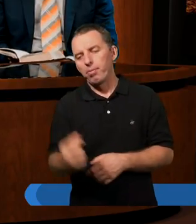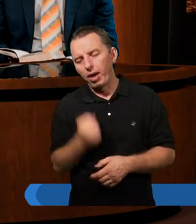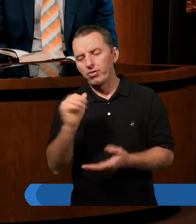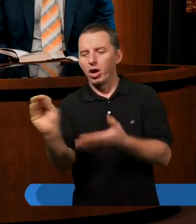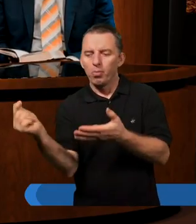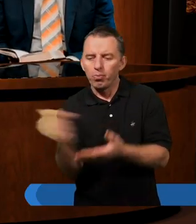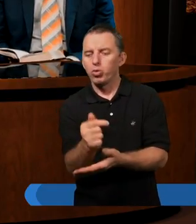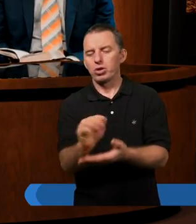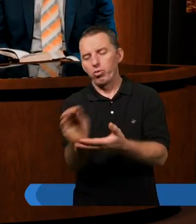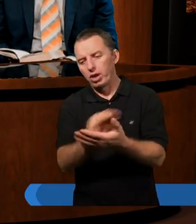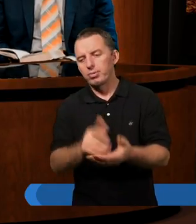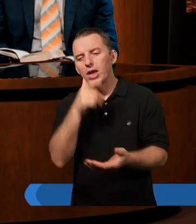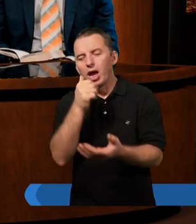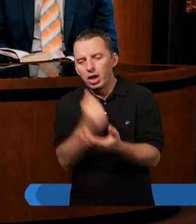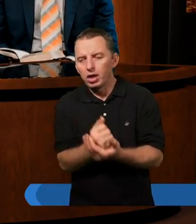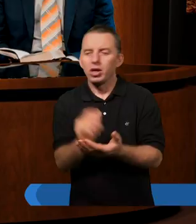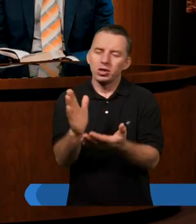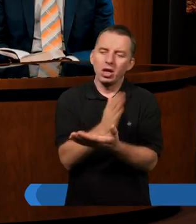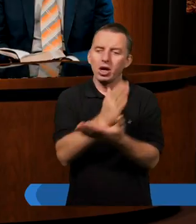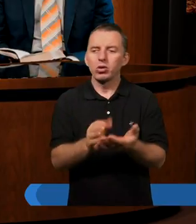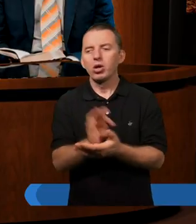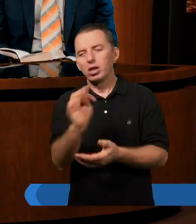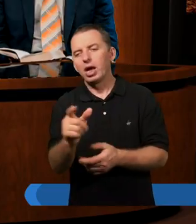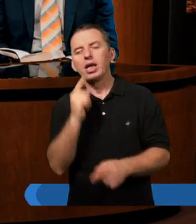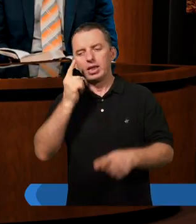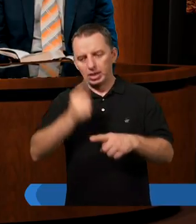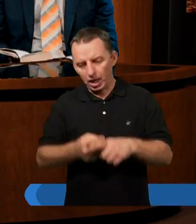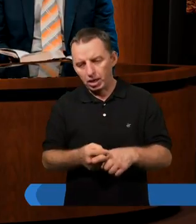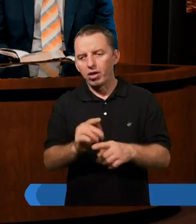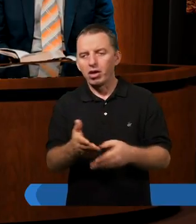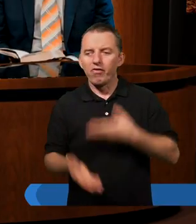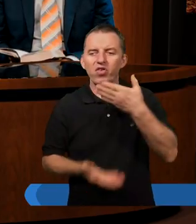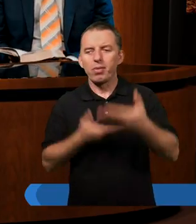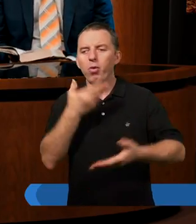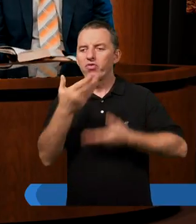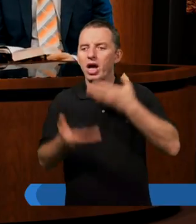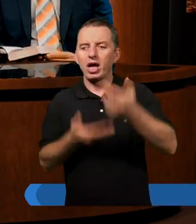napisać list i w niektórych wypadkach dość zdecydowanie się wypowiadał.